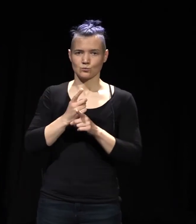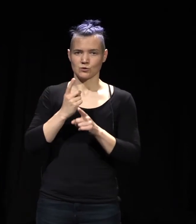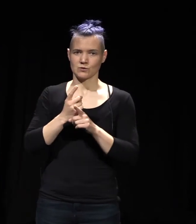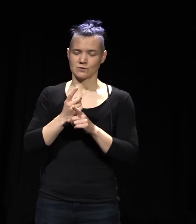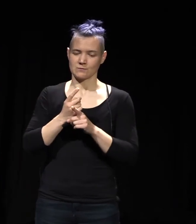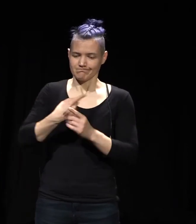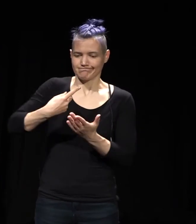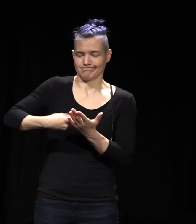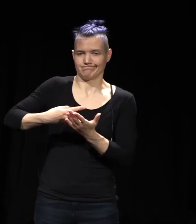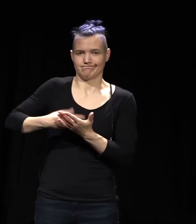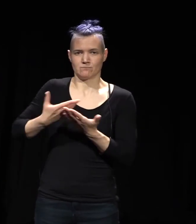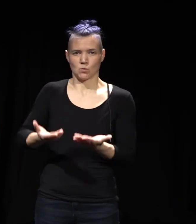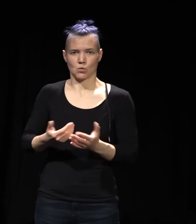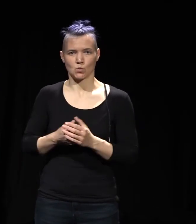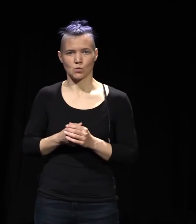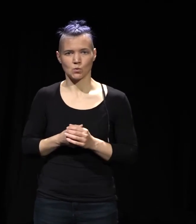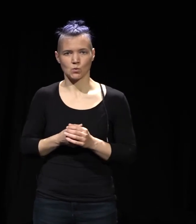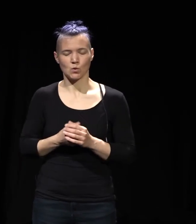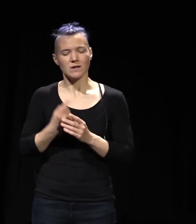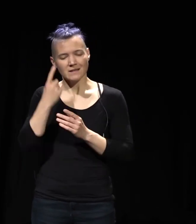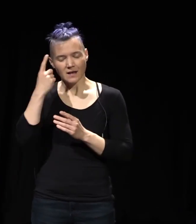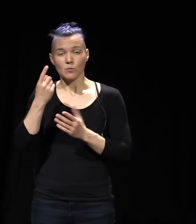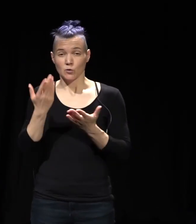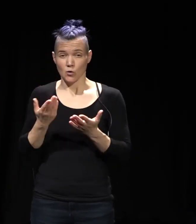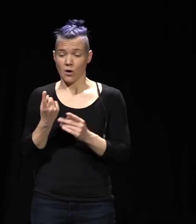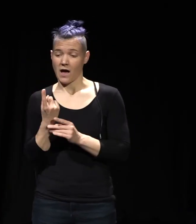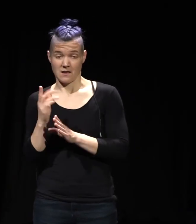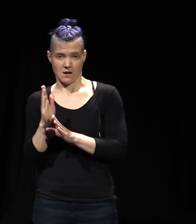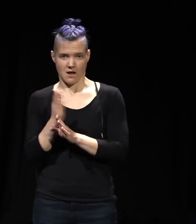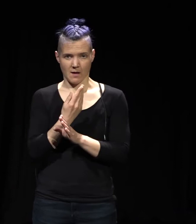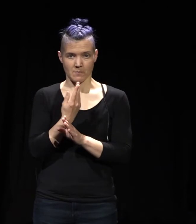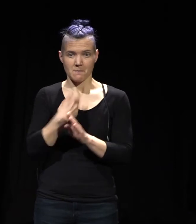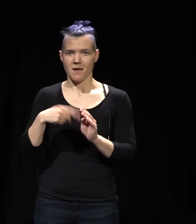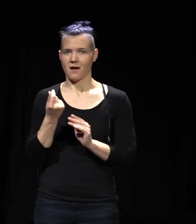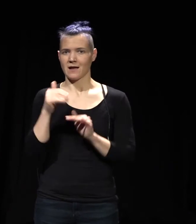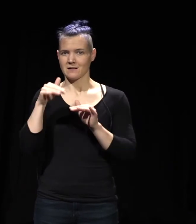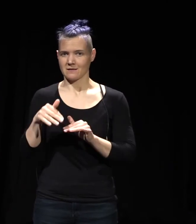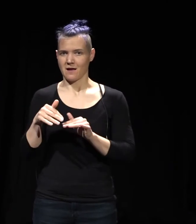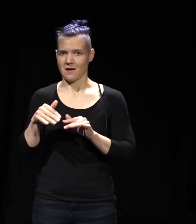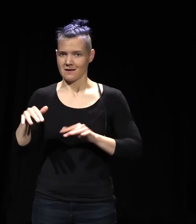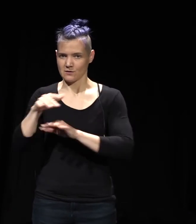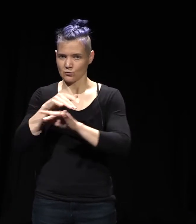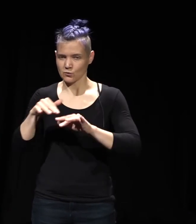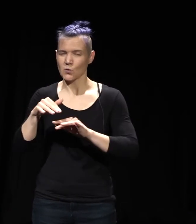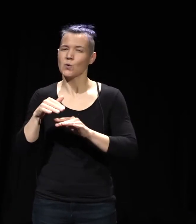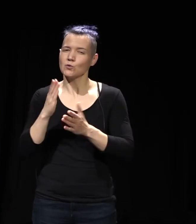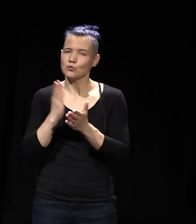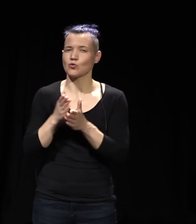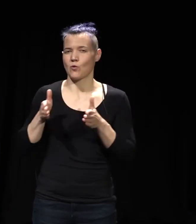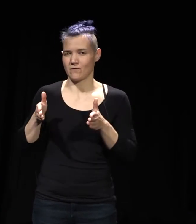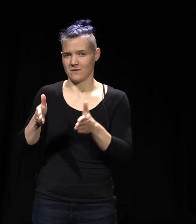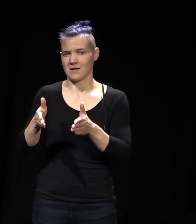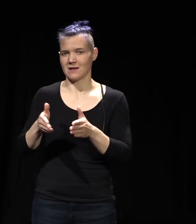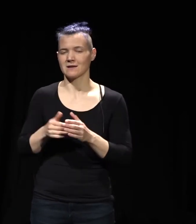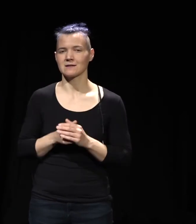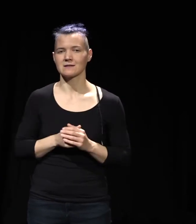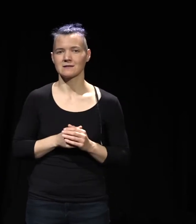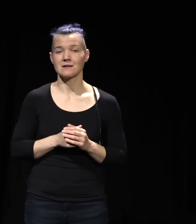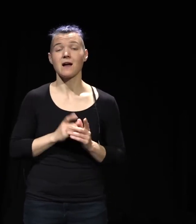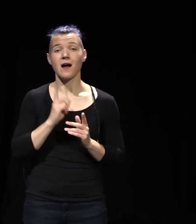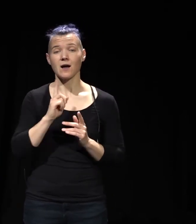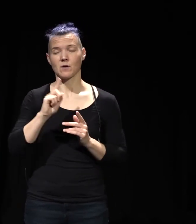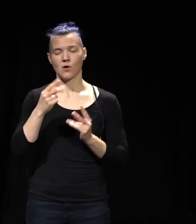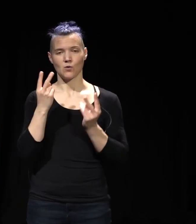Und genau, und deswegen glaube ich, ist das schon ein Weg, den man vermitteln kann. Und gleichzeitig ist es aber auch nochmal ganz deutlich und klar,